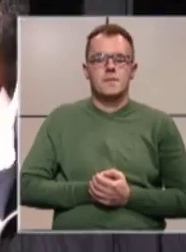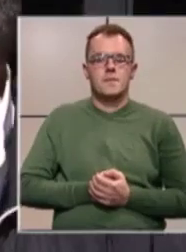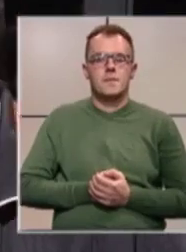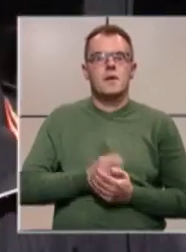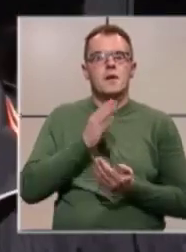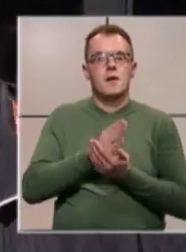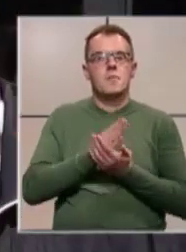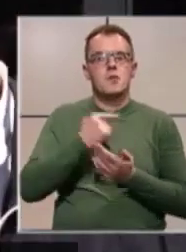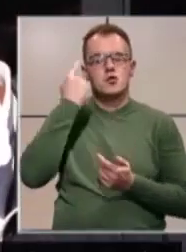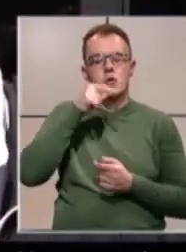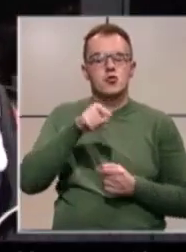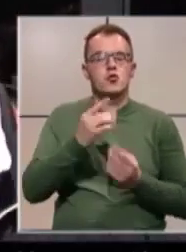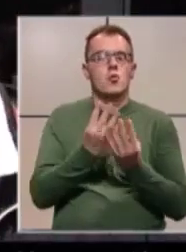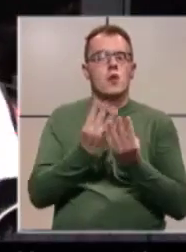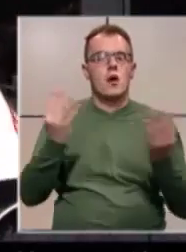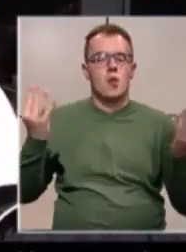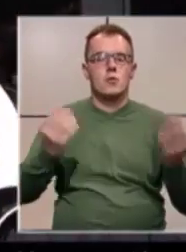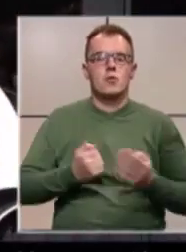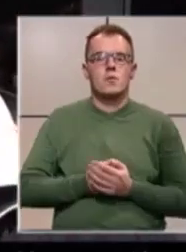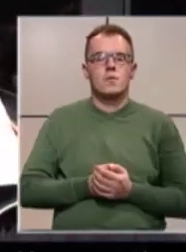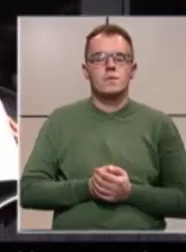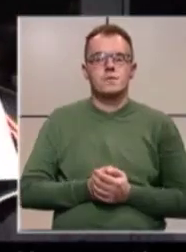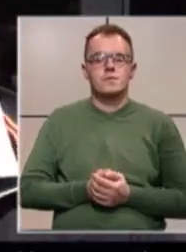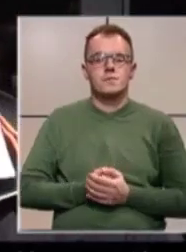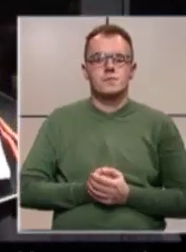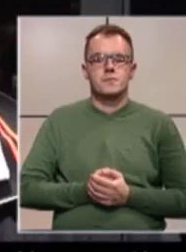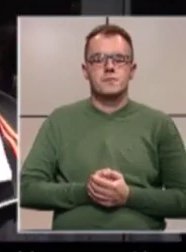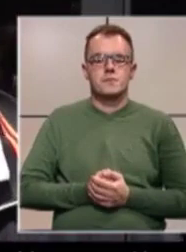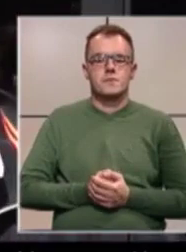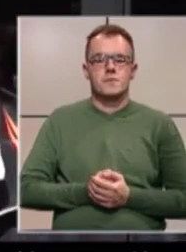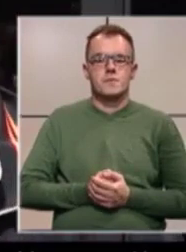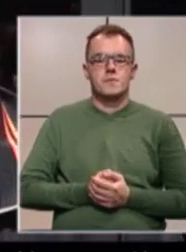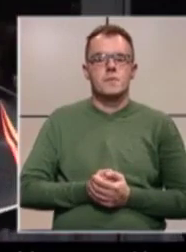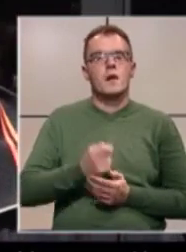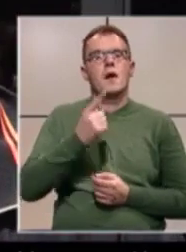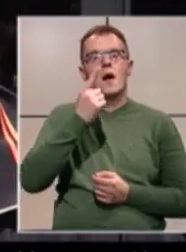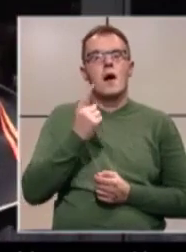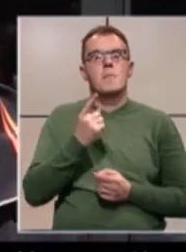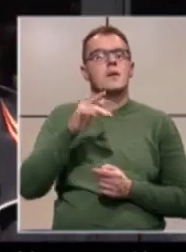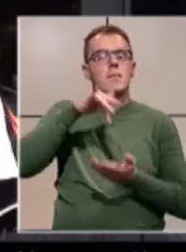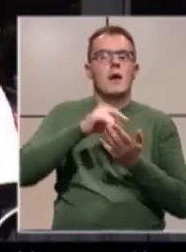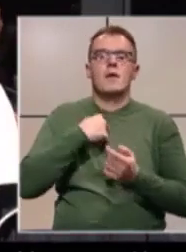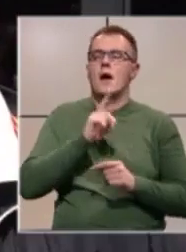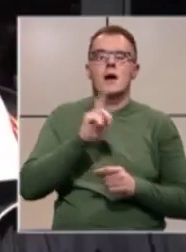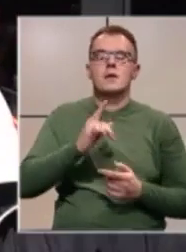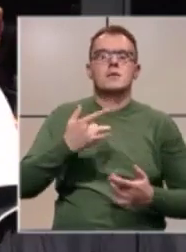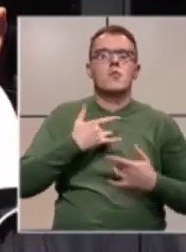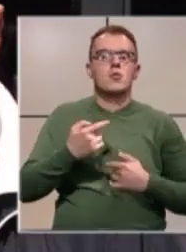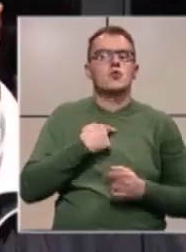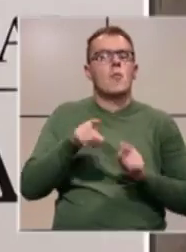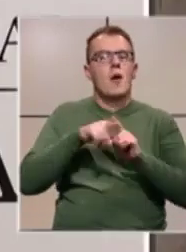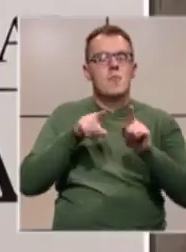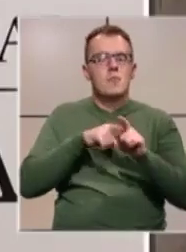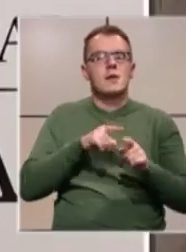Bio sam lično tu na kapije, stojilo sve kada je gradata, pa da mi ih sam poguđen. Brata Rzanca sam izgubio i još mnogi su ljudi